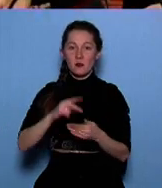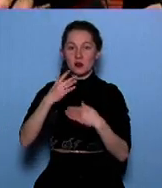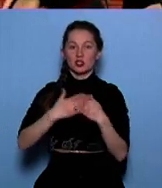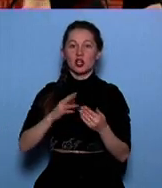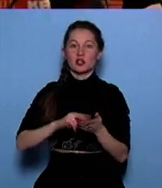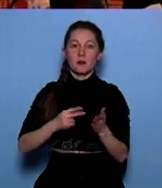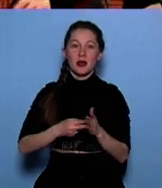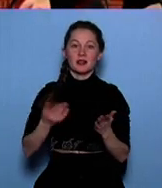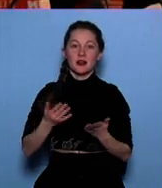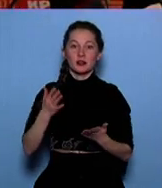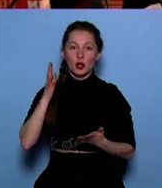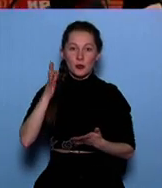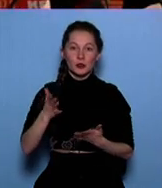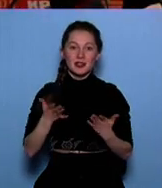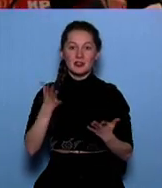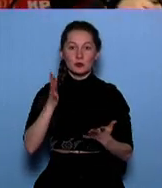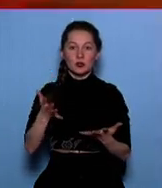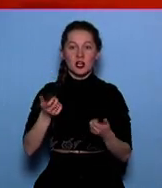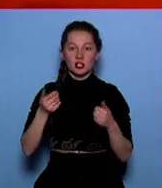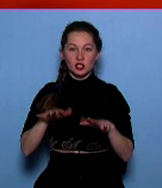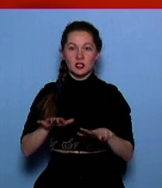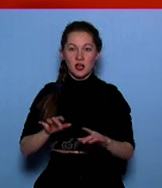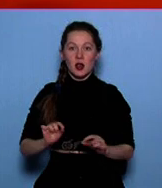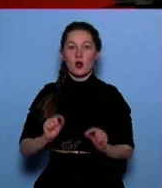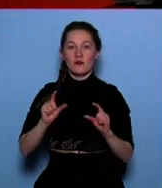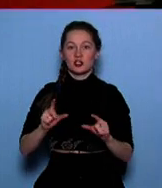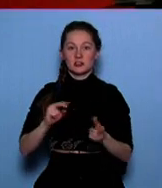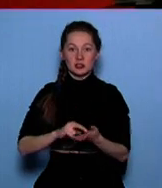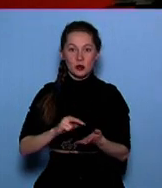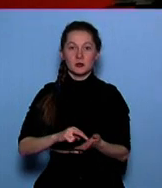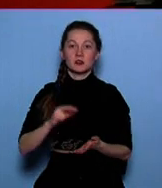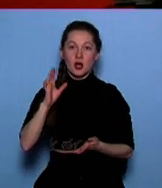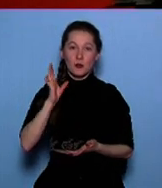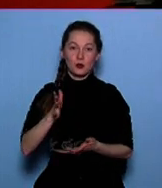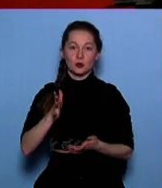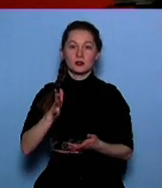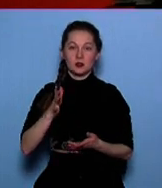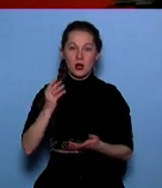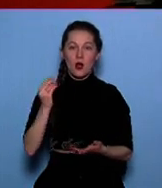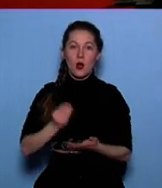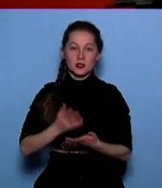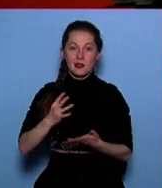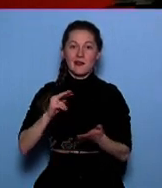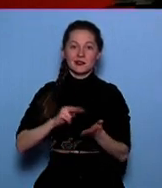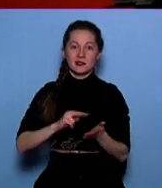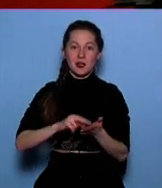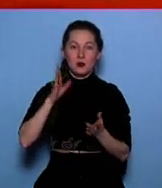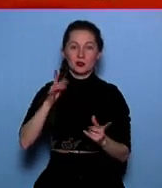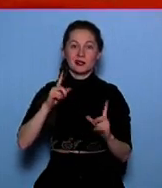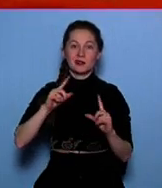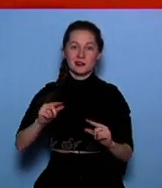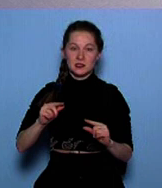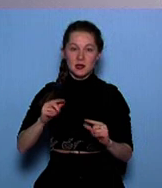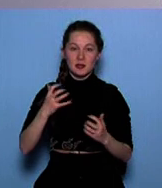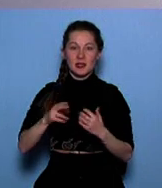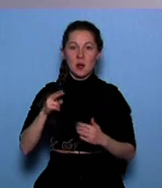этого нет. Если и будет приниматься решение по стоимости проезда, то оно будет взвешенным, а цена останется самой низкой в Приволжском округе.